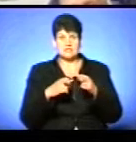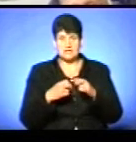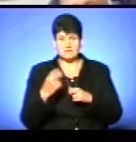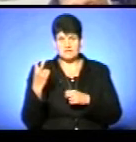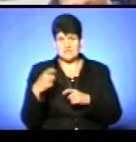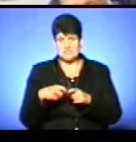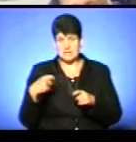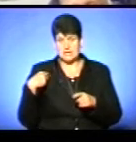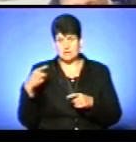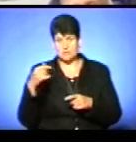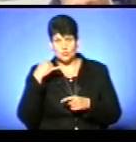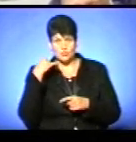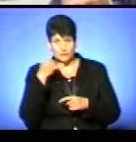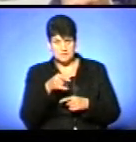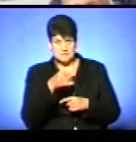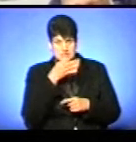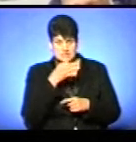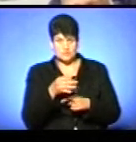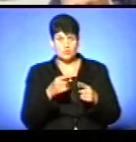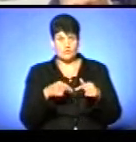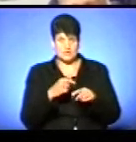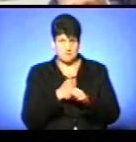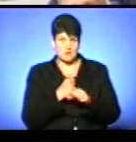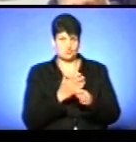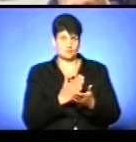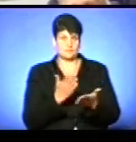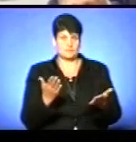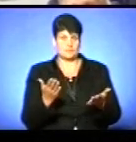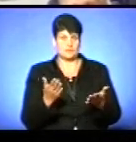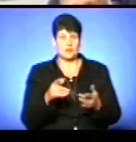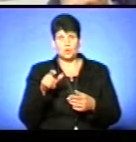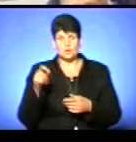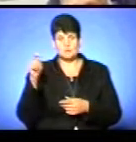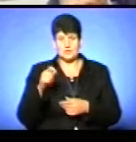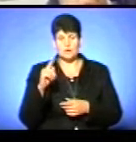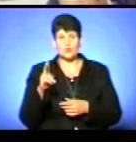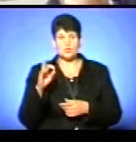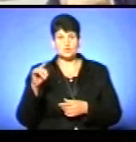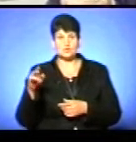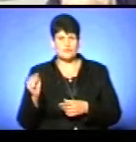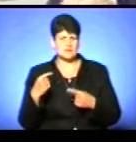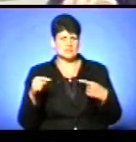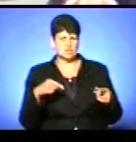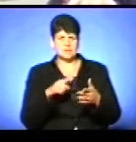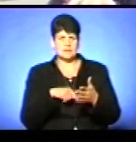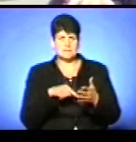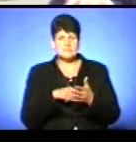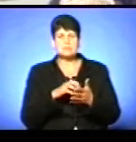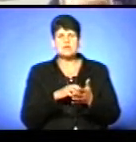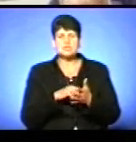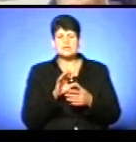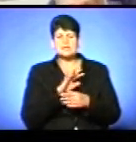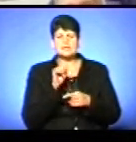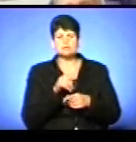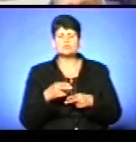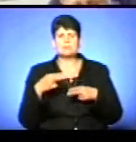кілометрів, телефонували їм, сказали, що відділ працює. Люди приїхали з Козови, приїхали з інших міст. Навіть причина не в тому, що вони